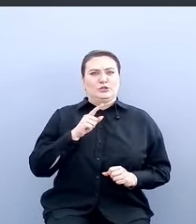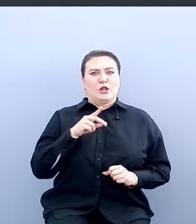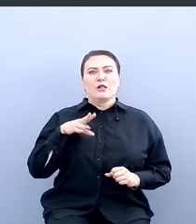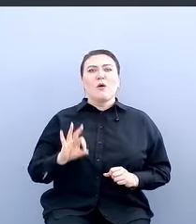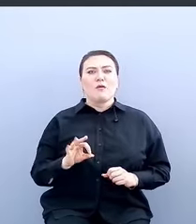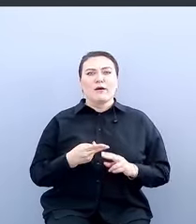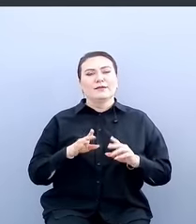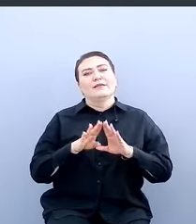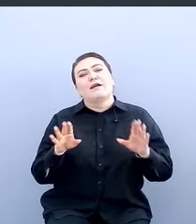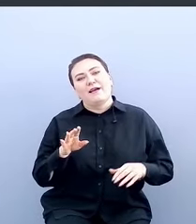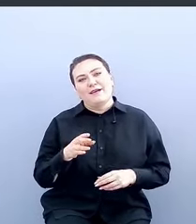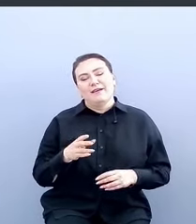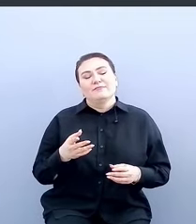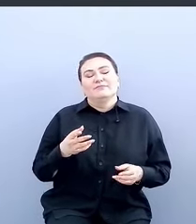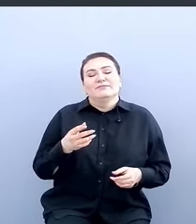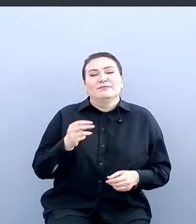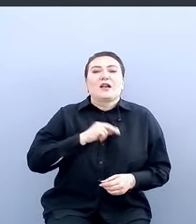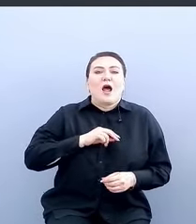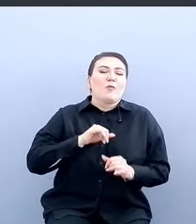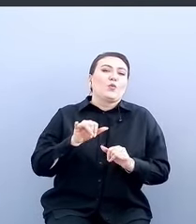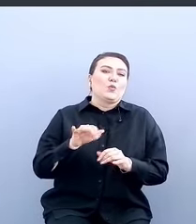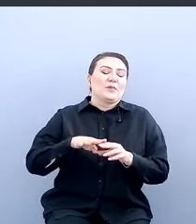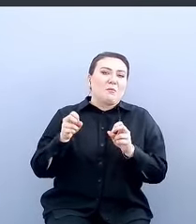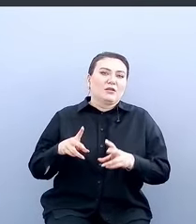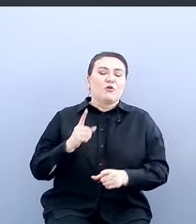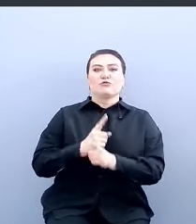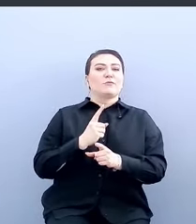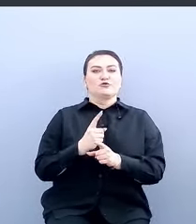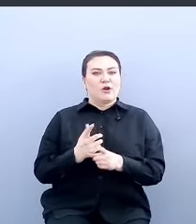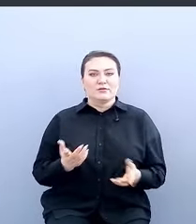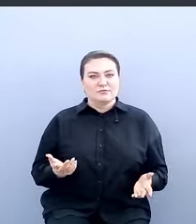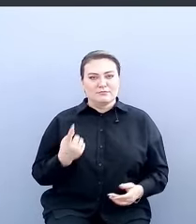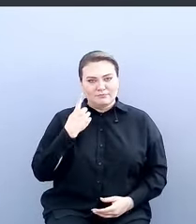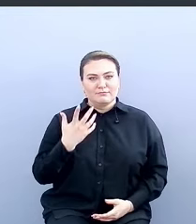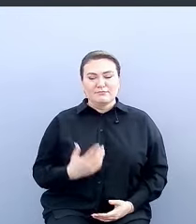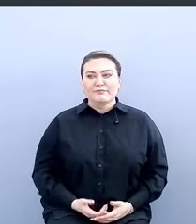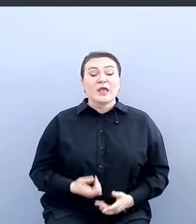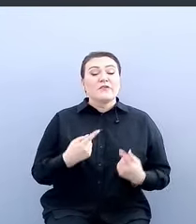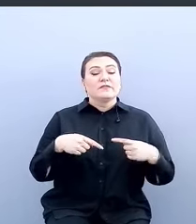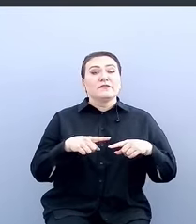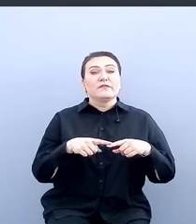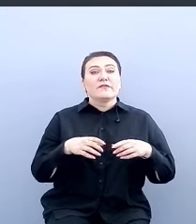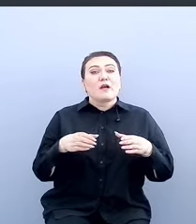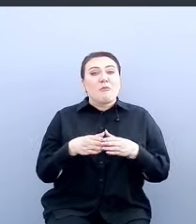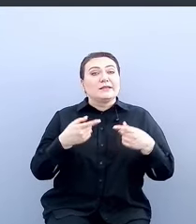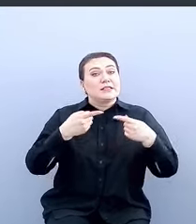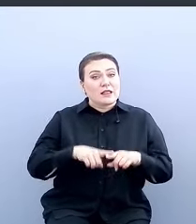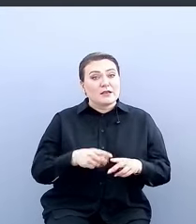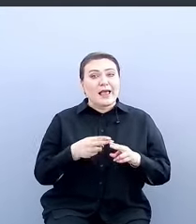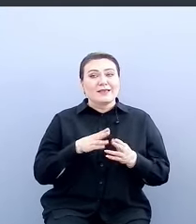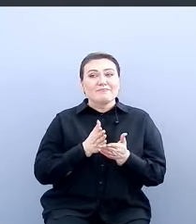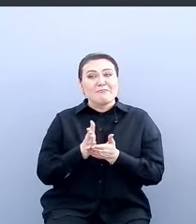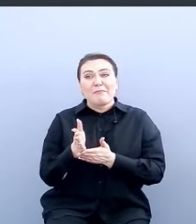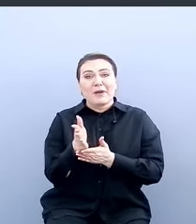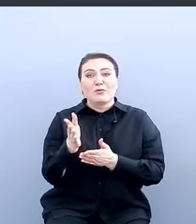работа запрещать, да. Вот в технологической компании этот подход не